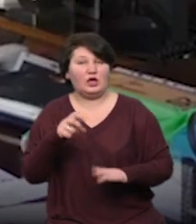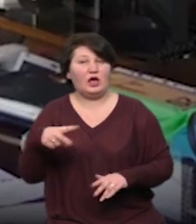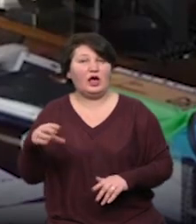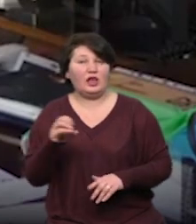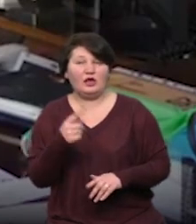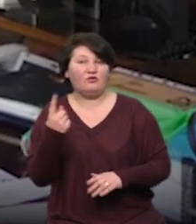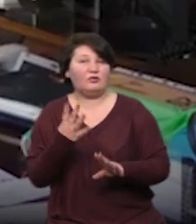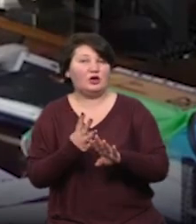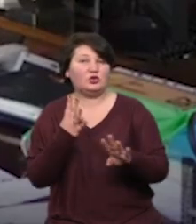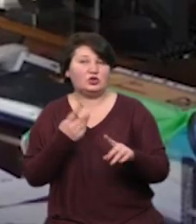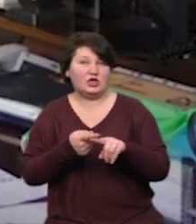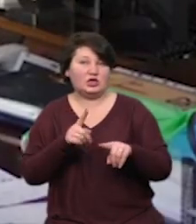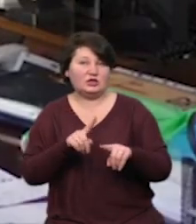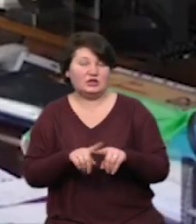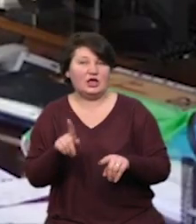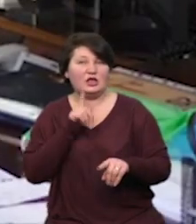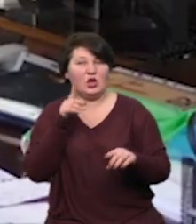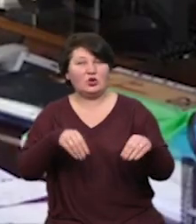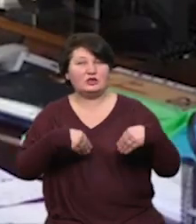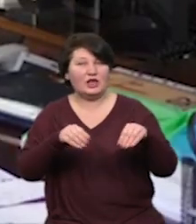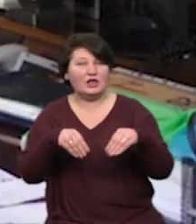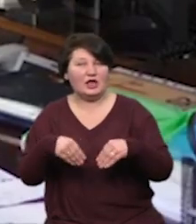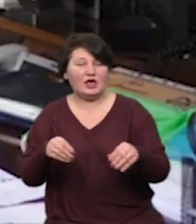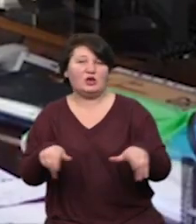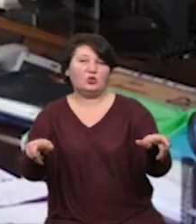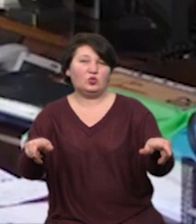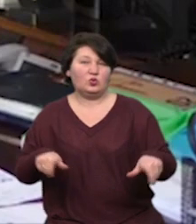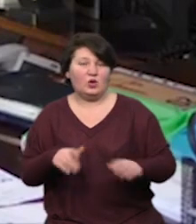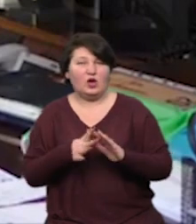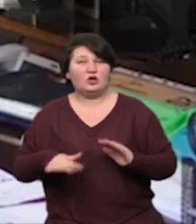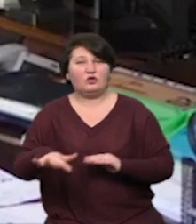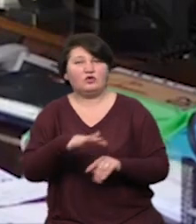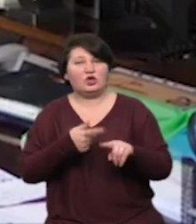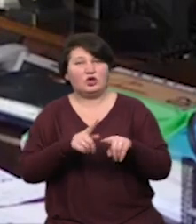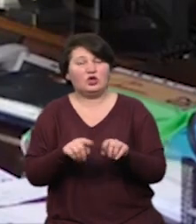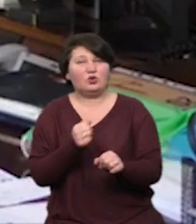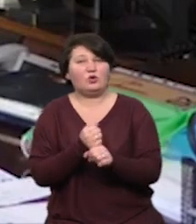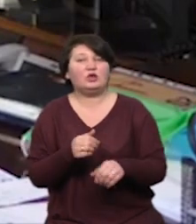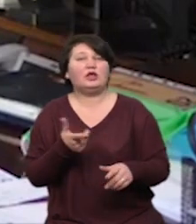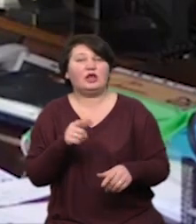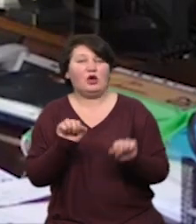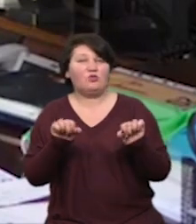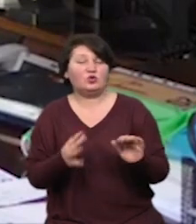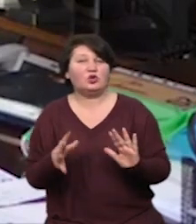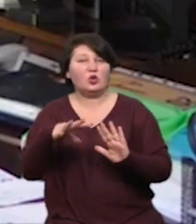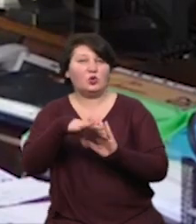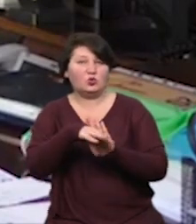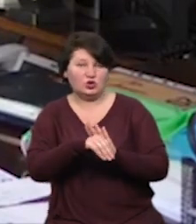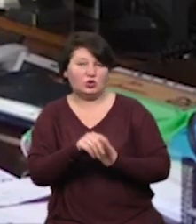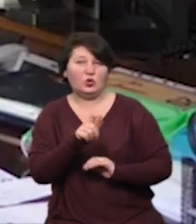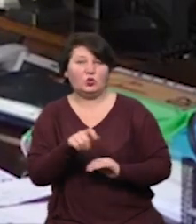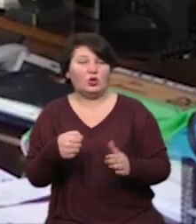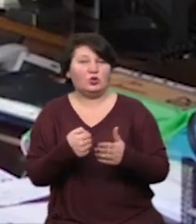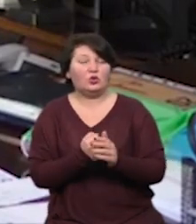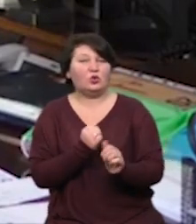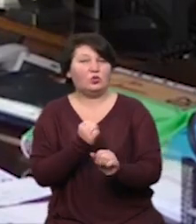першу чергу це на озеленення, двори, тротуари. Тобто ті роботи невеликі, де можна максимально залучити людей до роботи.